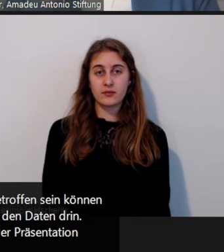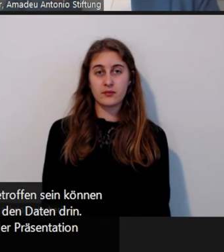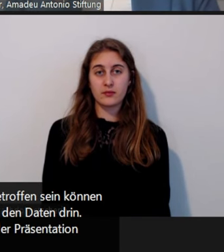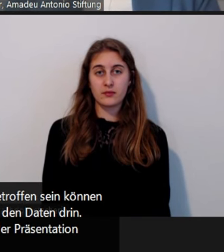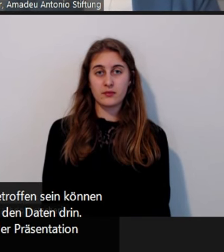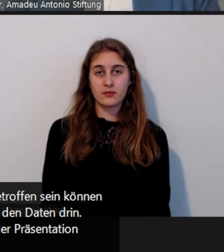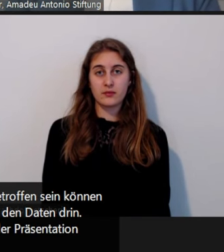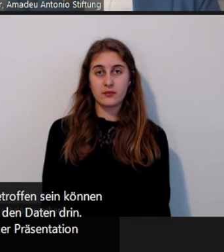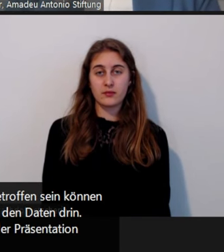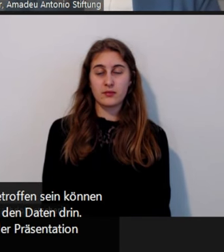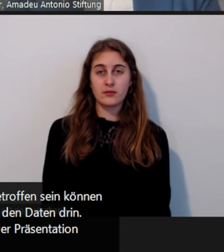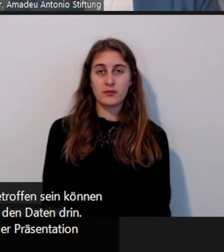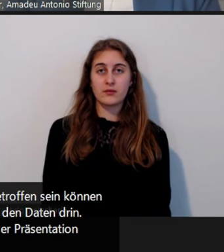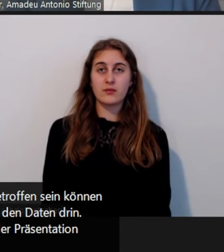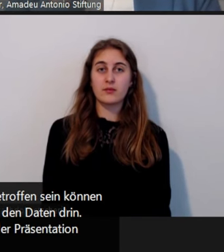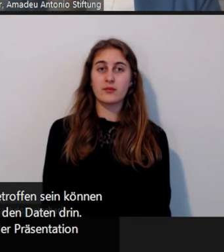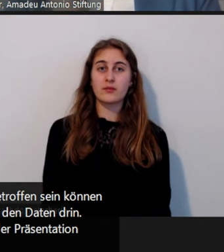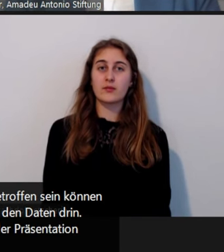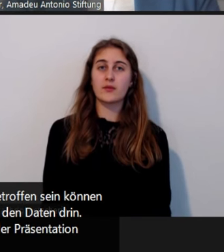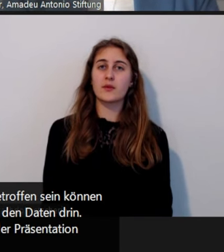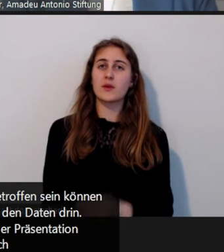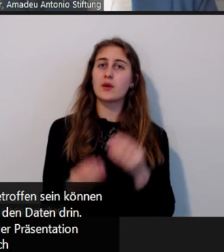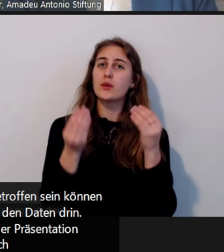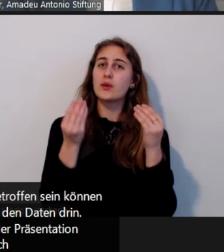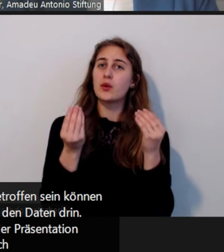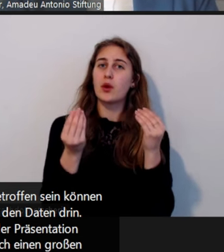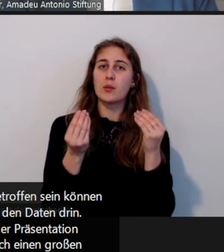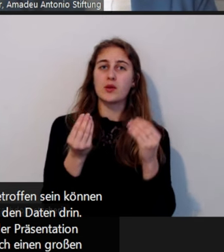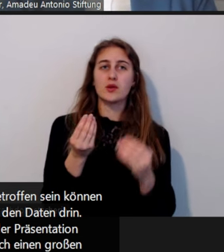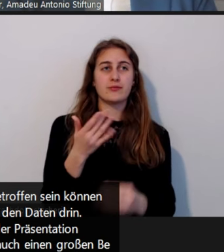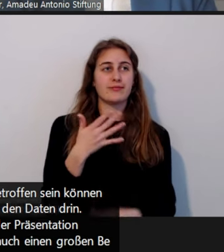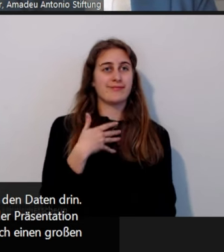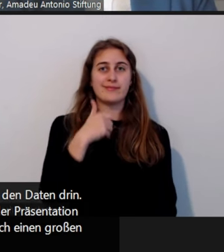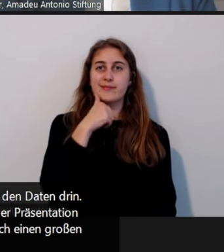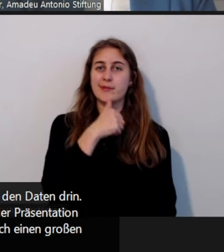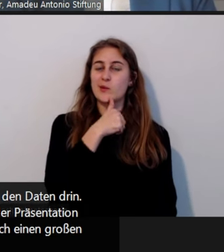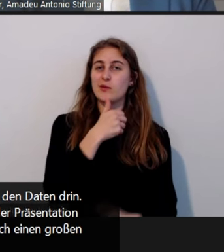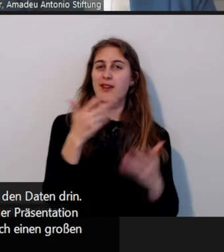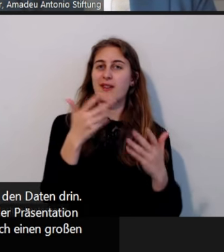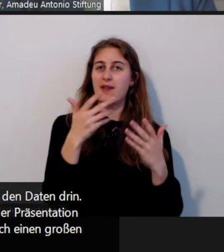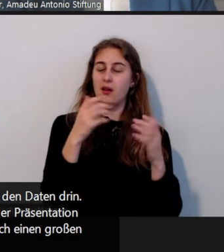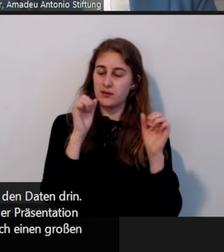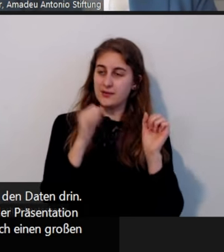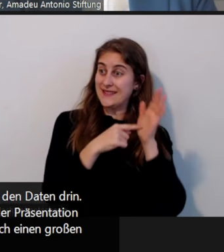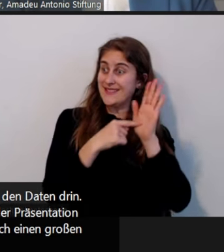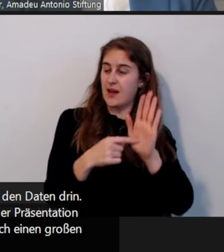Berufe quasi angegriffen. Also wir haben ja auch einen großen Bereich, wo Gleichstellungsbeauftragte